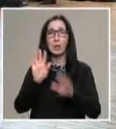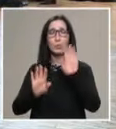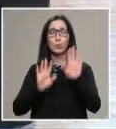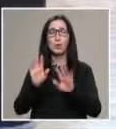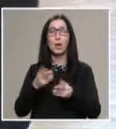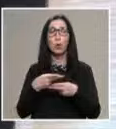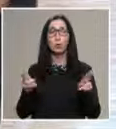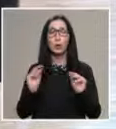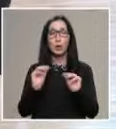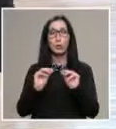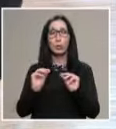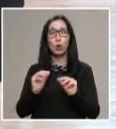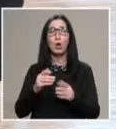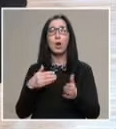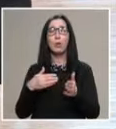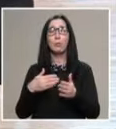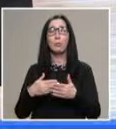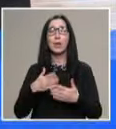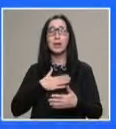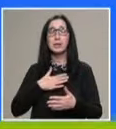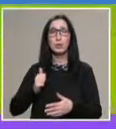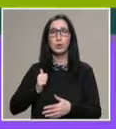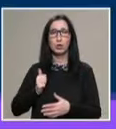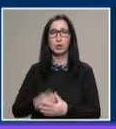Открито рок по самозащита в Русенско училище.